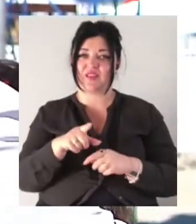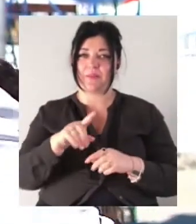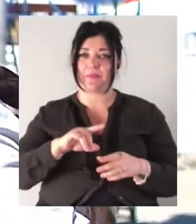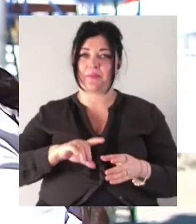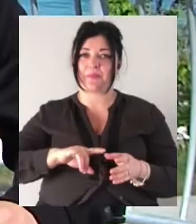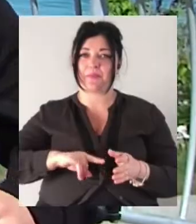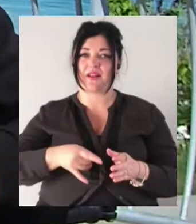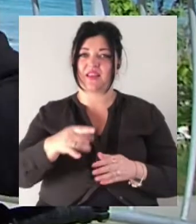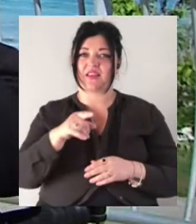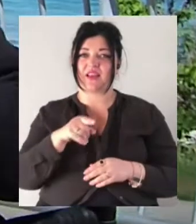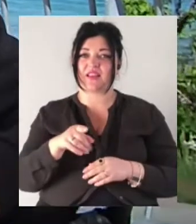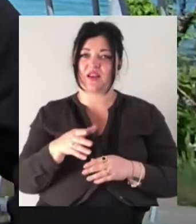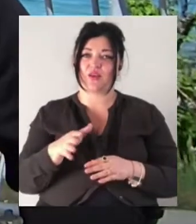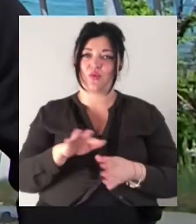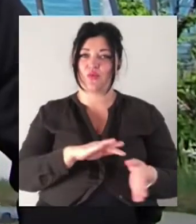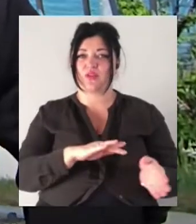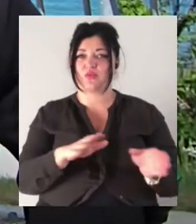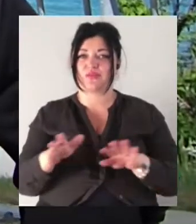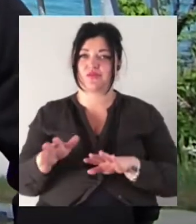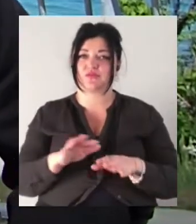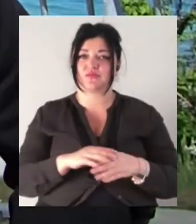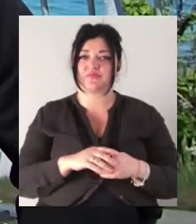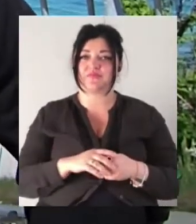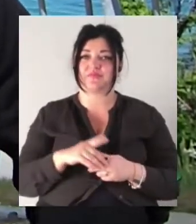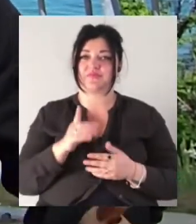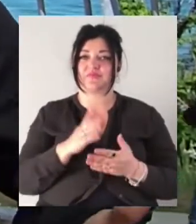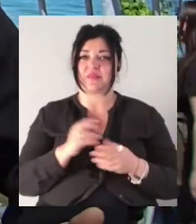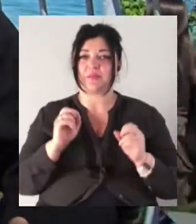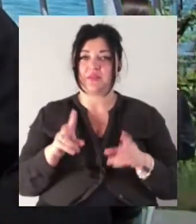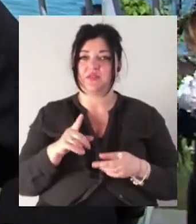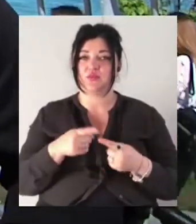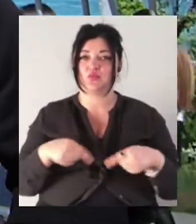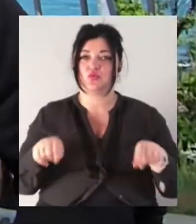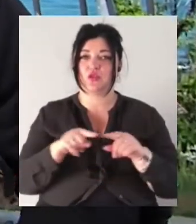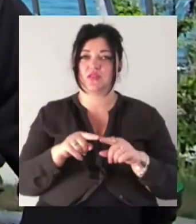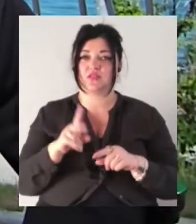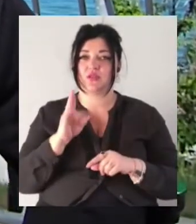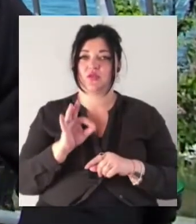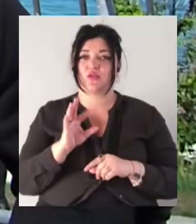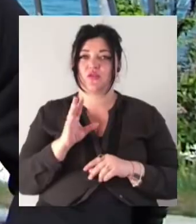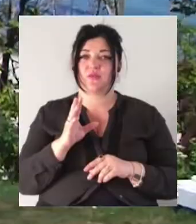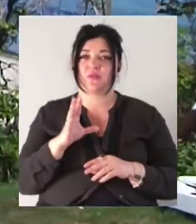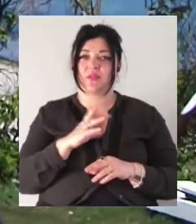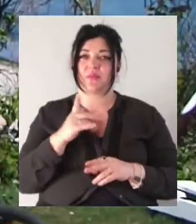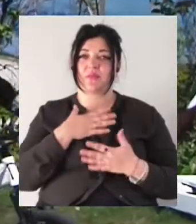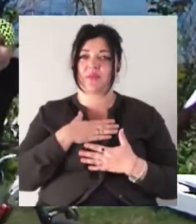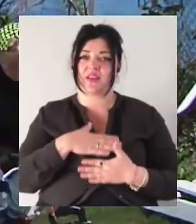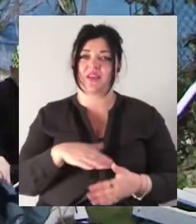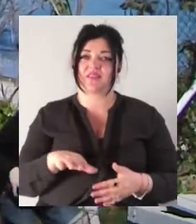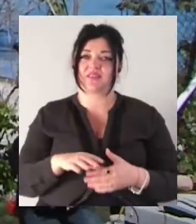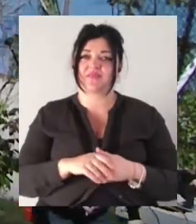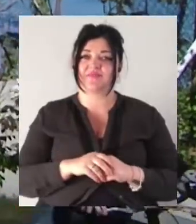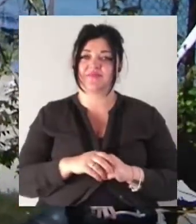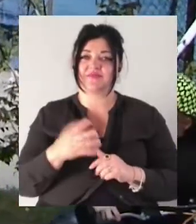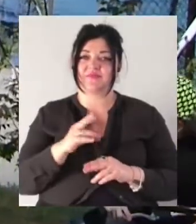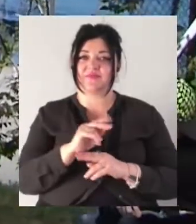туди-сюди. Конкретно цим маршрутом пользуюсь нечасто, живу в другому районі, але було б приємно покататися тут. Очень комфортно,